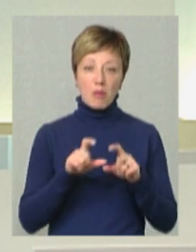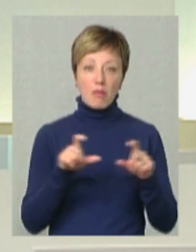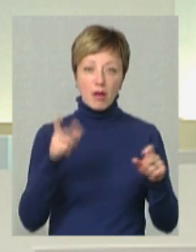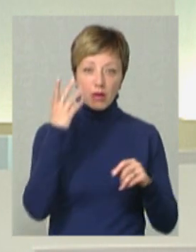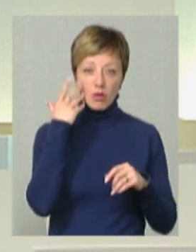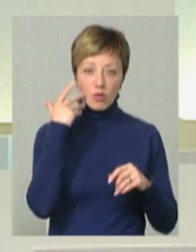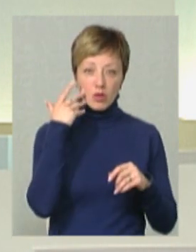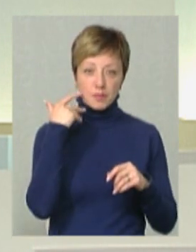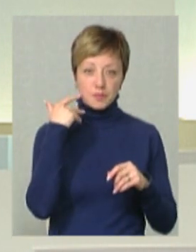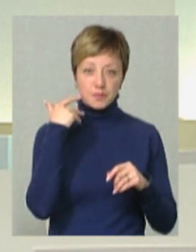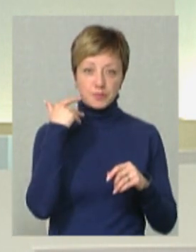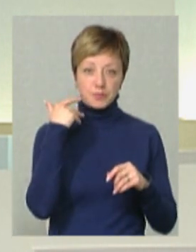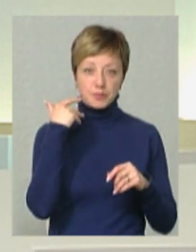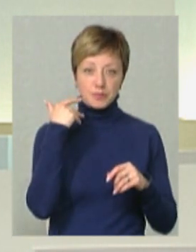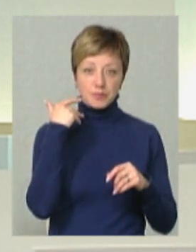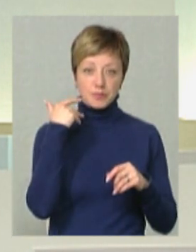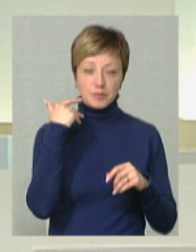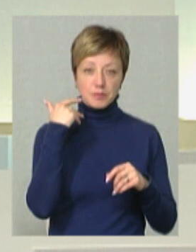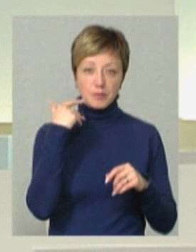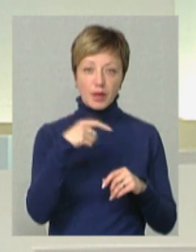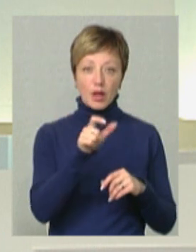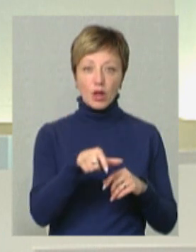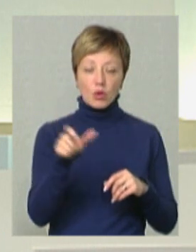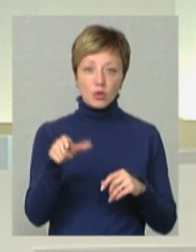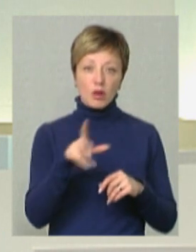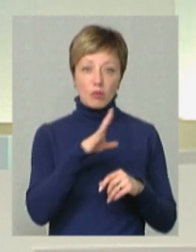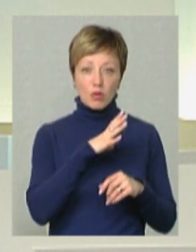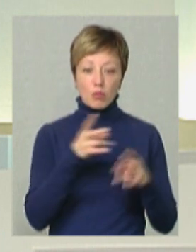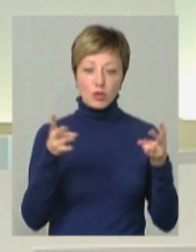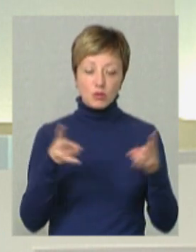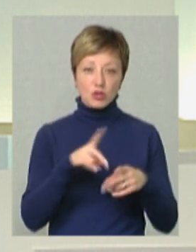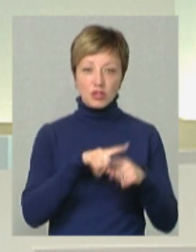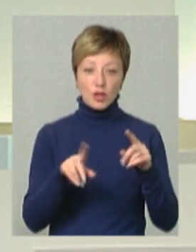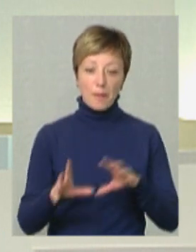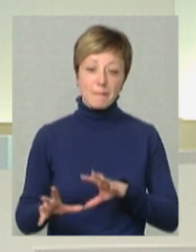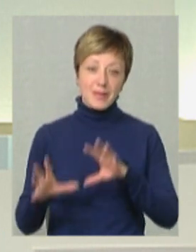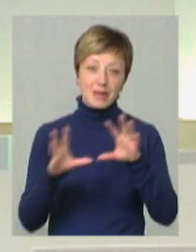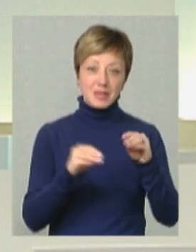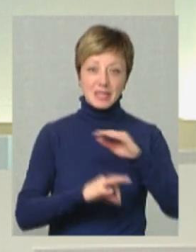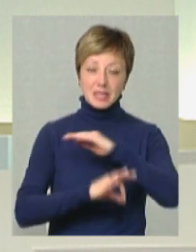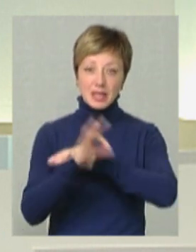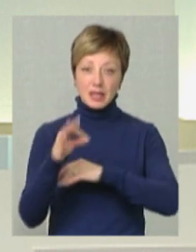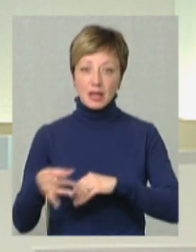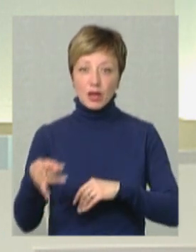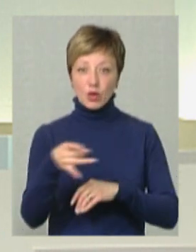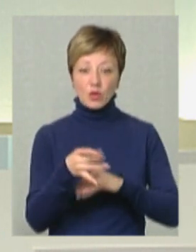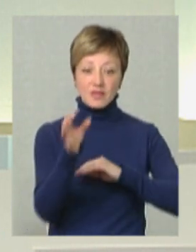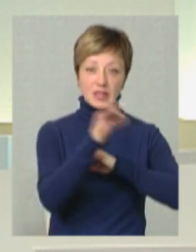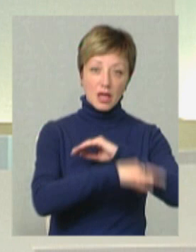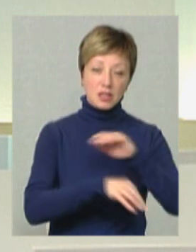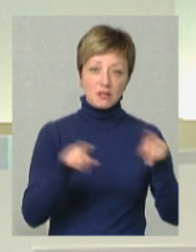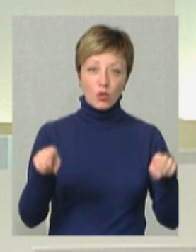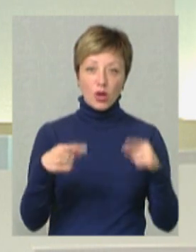коли людей було потрібно швидко перемістити з східних регіонів в західні,